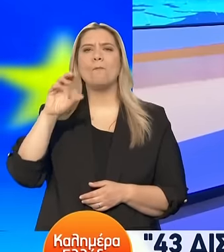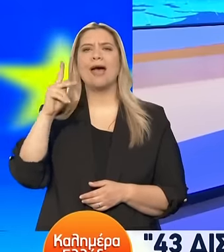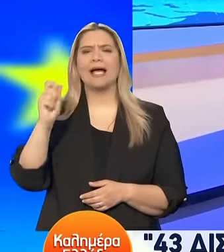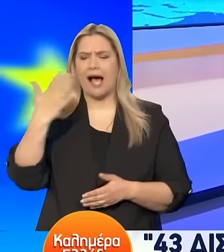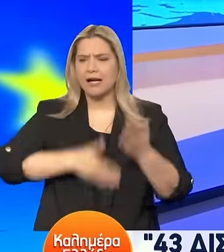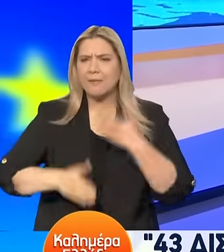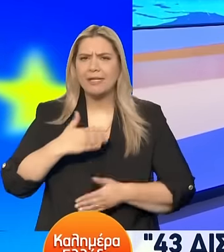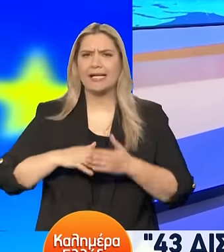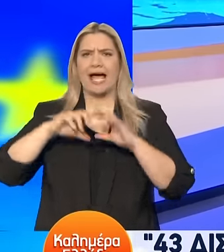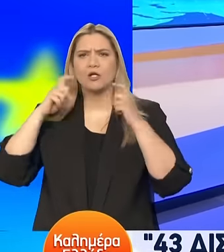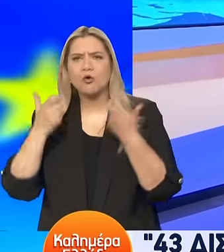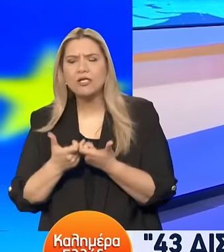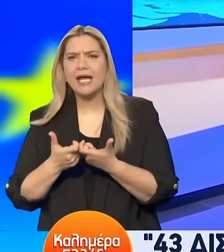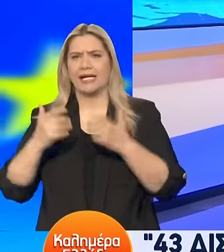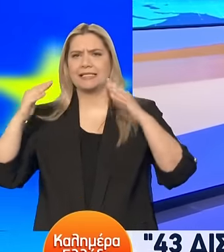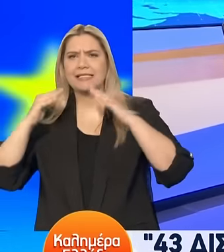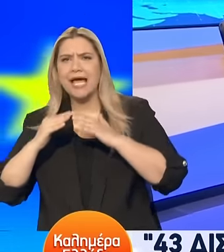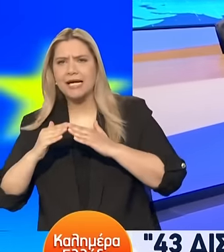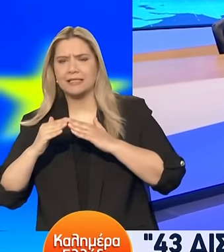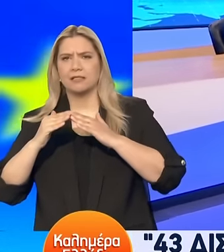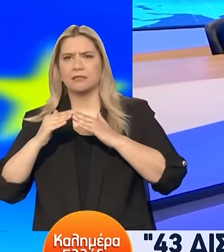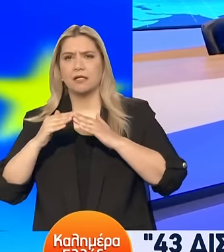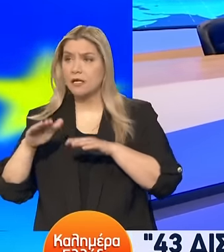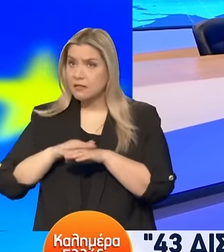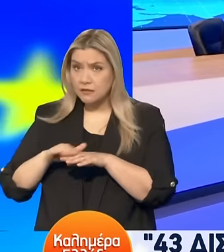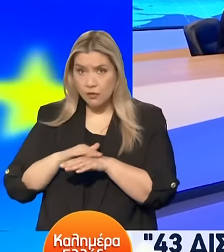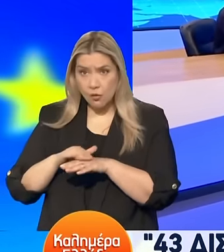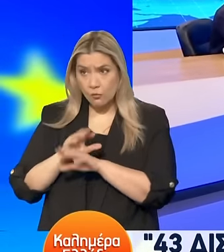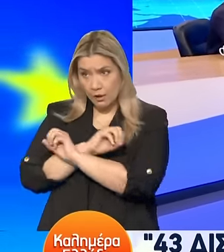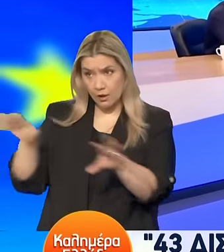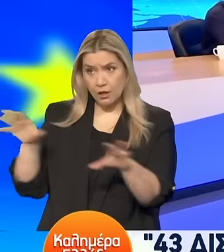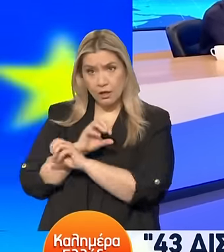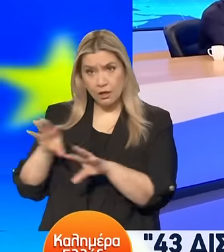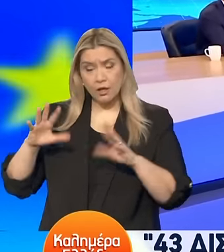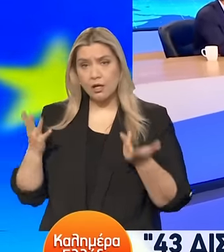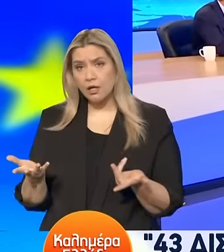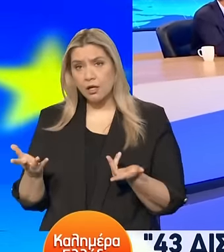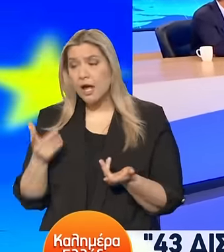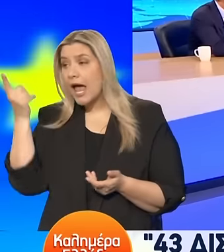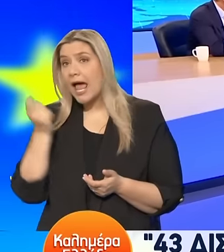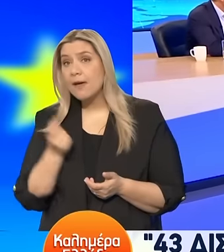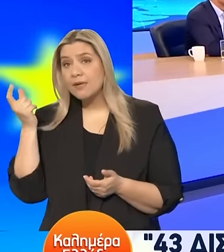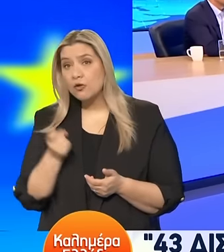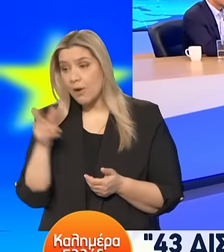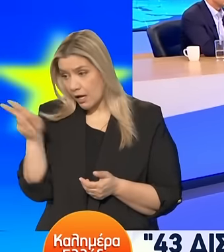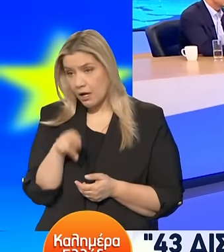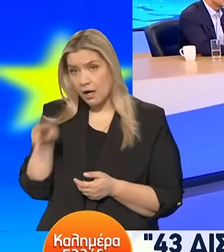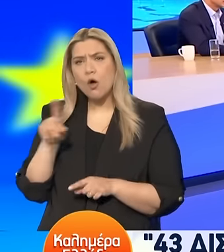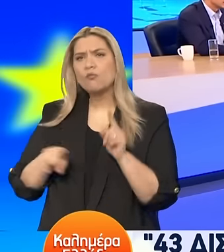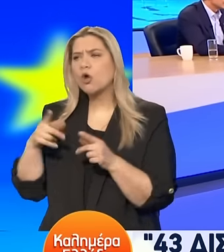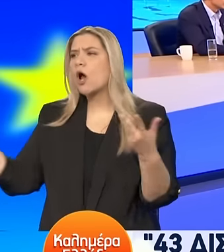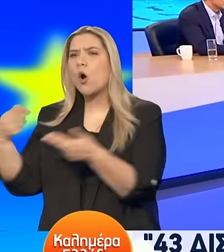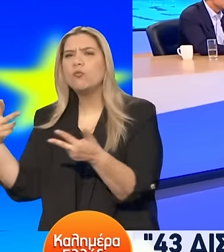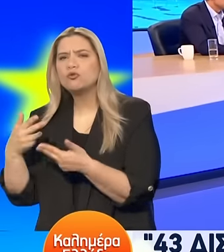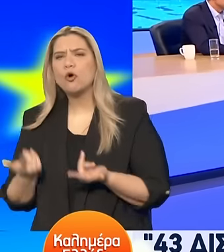Αναπηρίας, οικογένειας, στέγασης. Να μας πει αντιπολίτευση ποιο συγκεκριμένα από αυτά τα επιδόματα δεν πρέπει να δοθεί, ποιο πρέπει να κοπεί